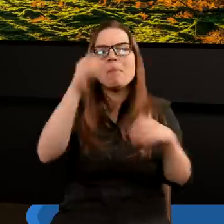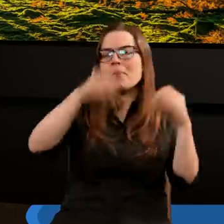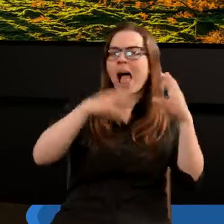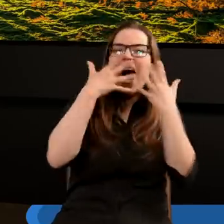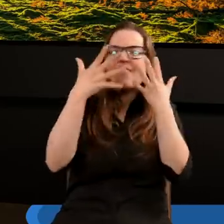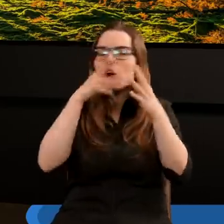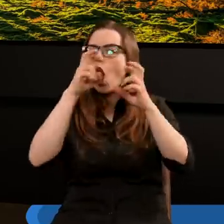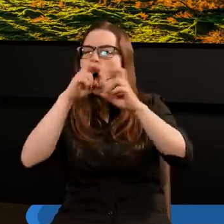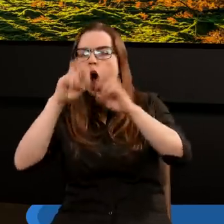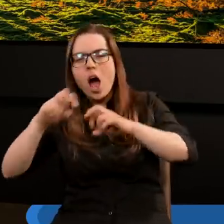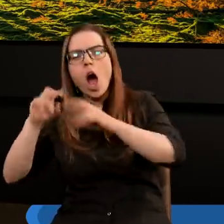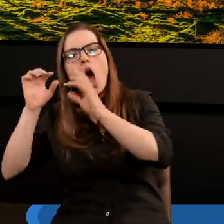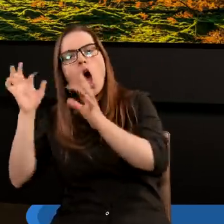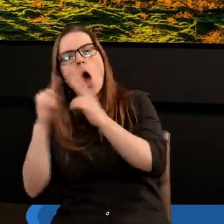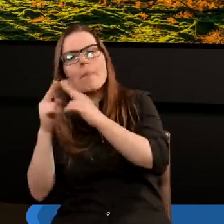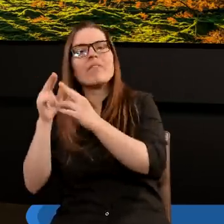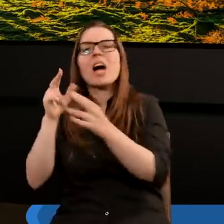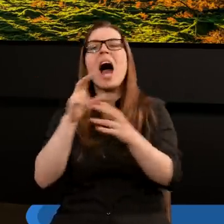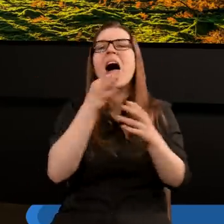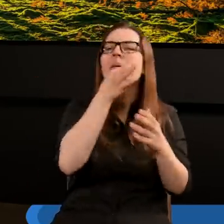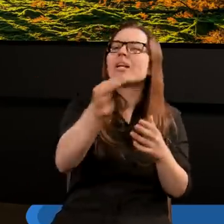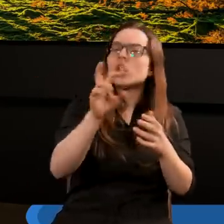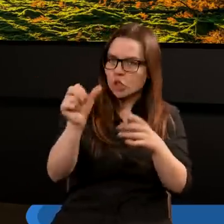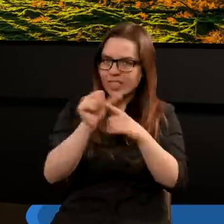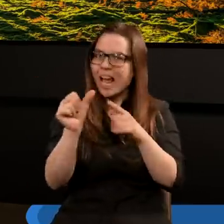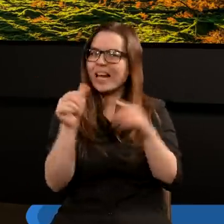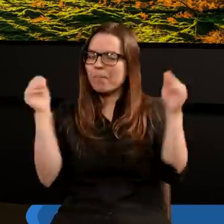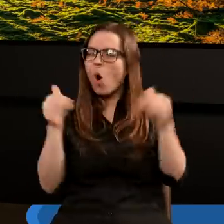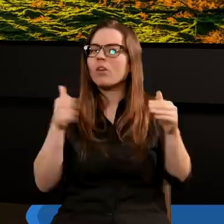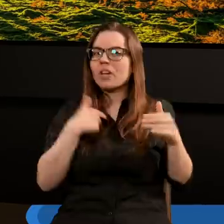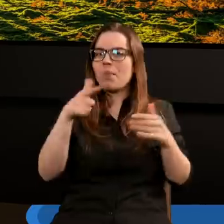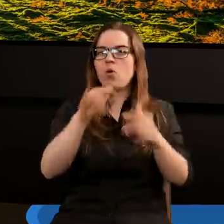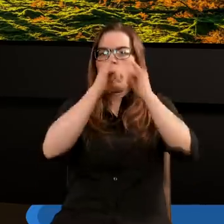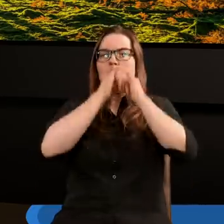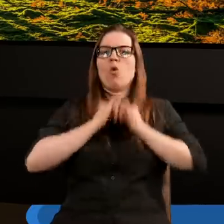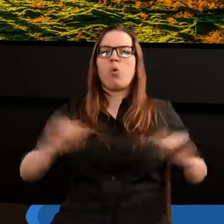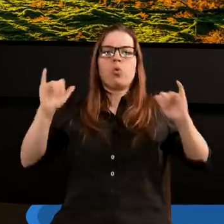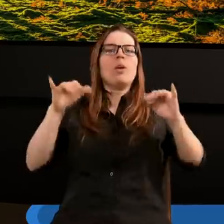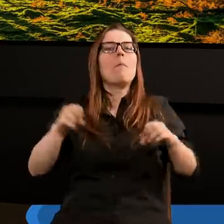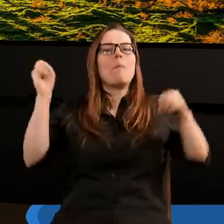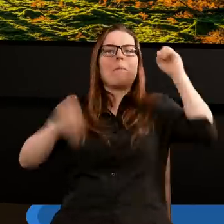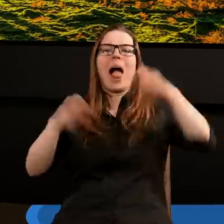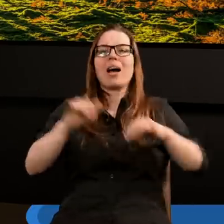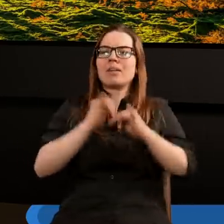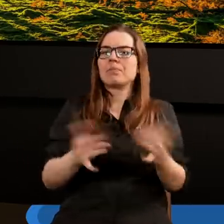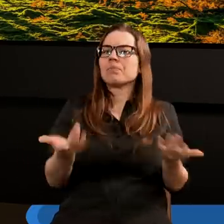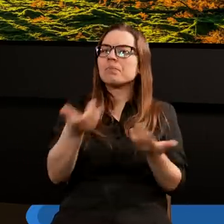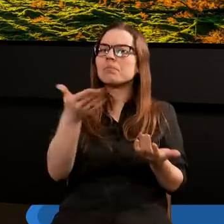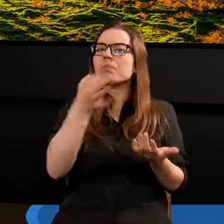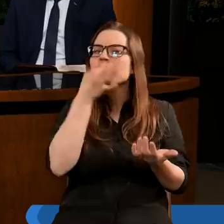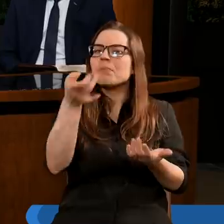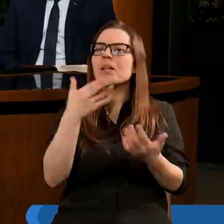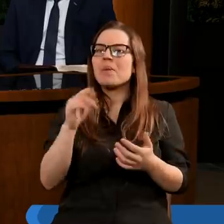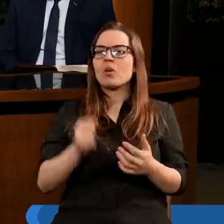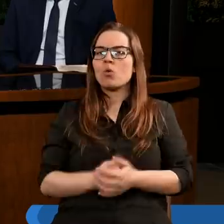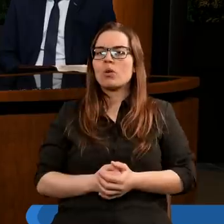będą wyglądały, czy naprawdę da się coś zrobić, żeby nas te plagi nie dotknęły? Mirku, czy mogę ciebie poprosić?